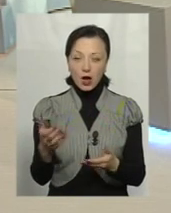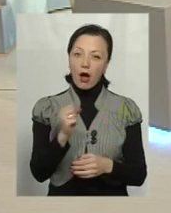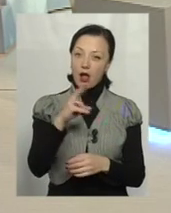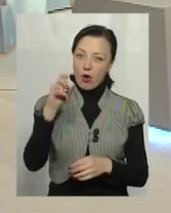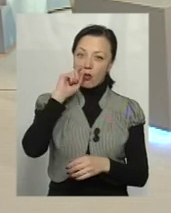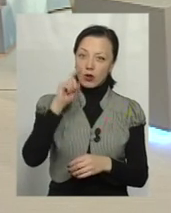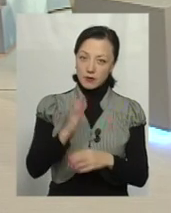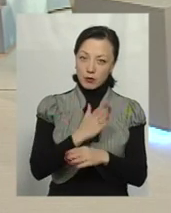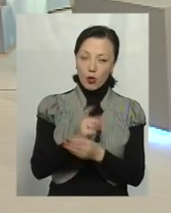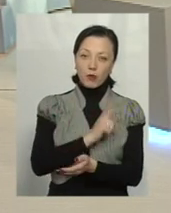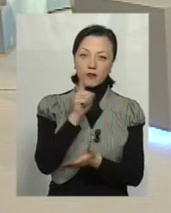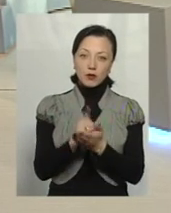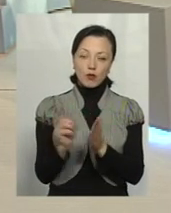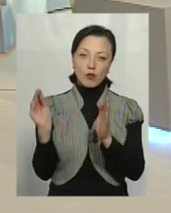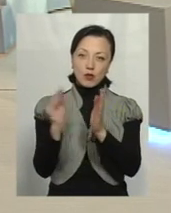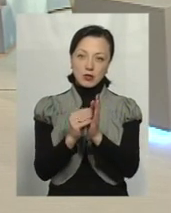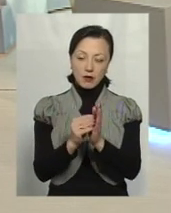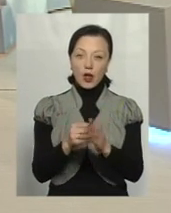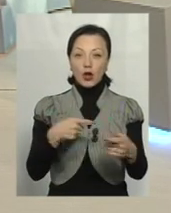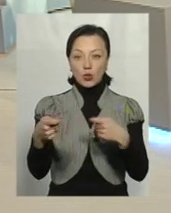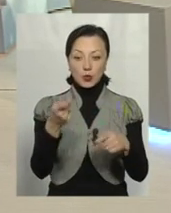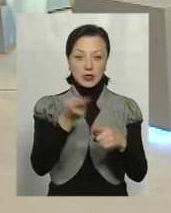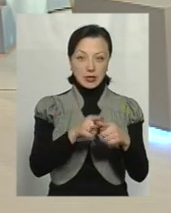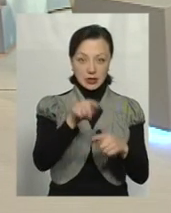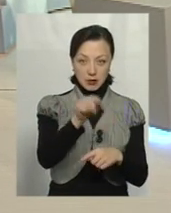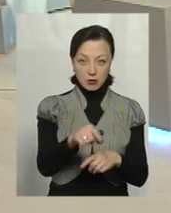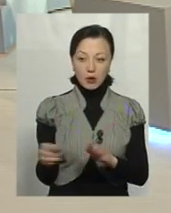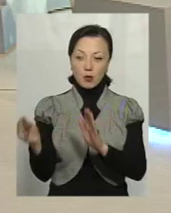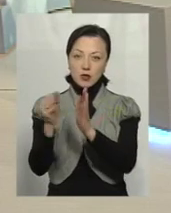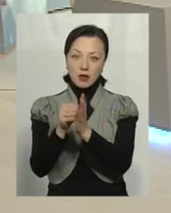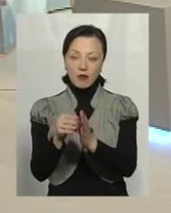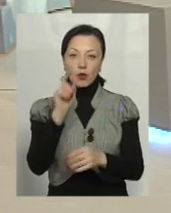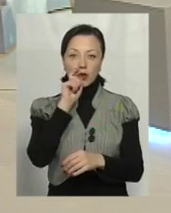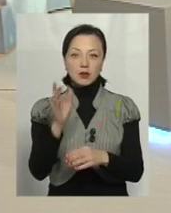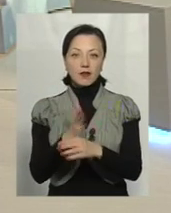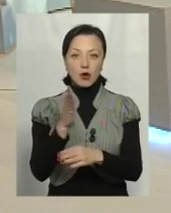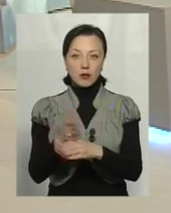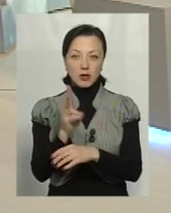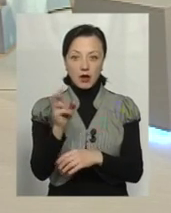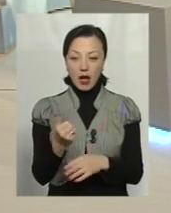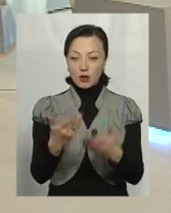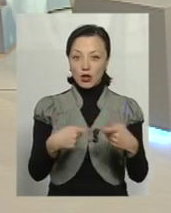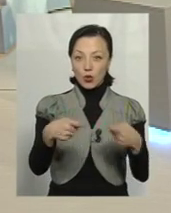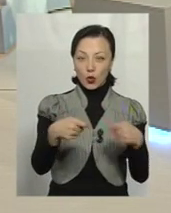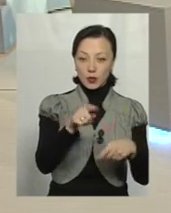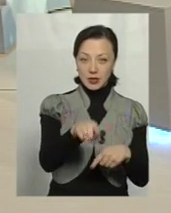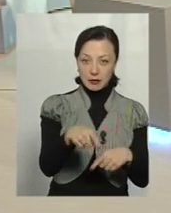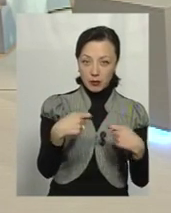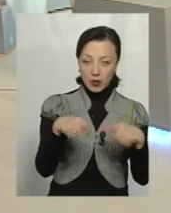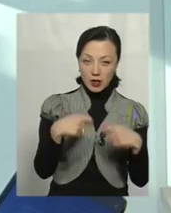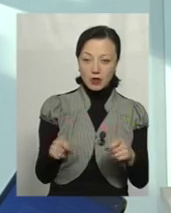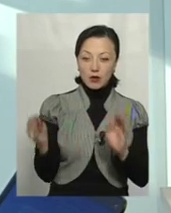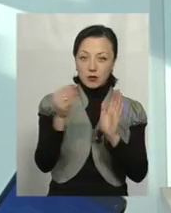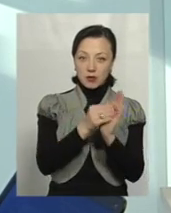українського виробника обов'язково поставив. Торгуєш оцим, постав українського виробника. Торгуєш оцим, постав